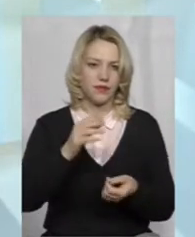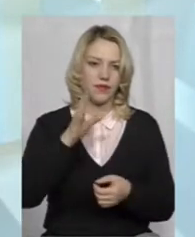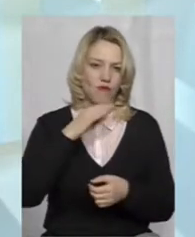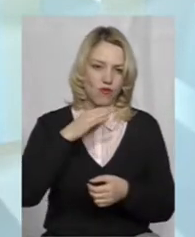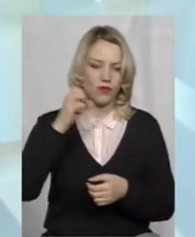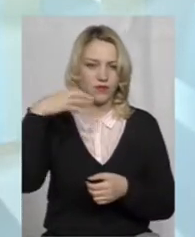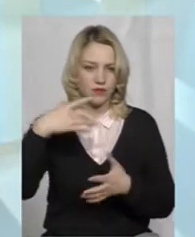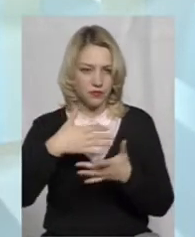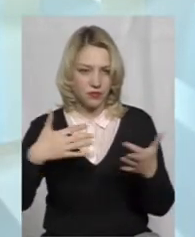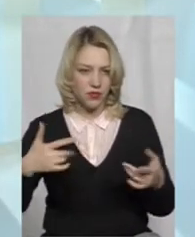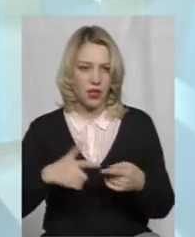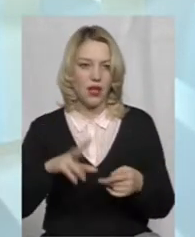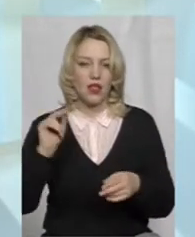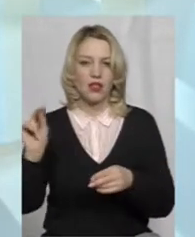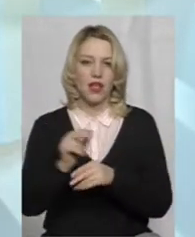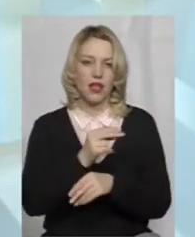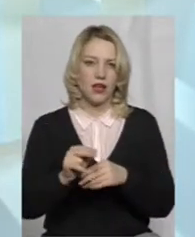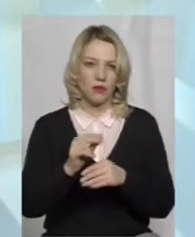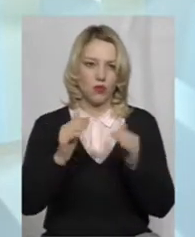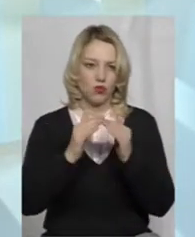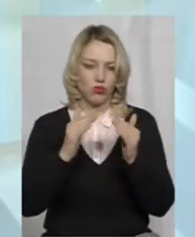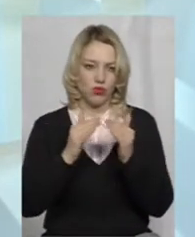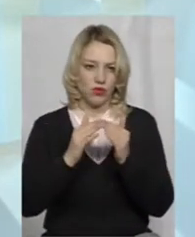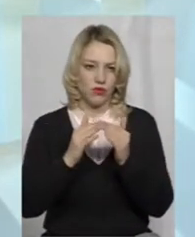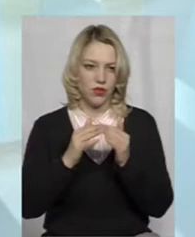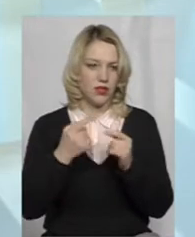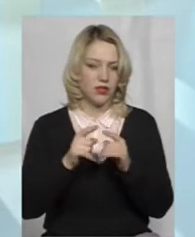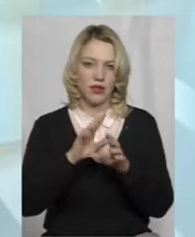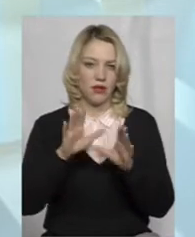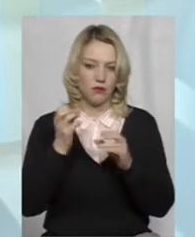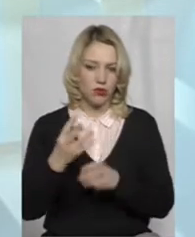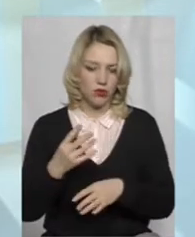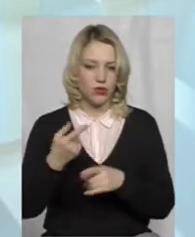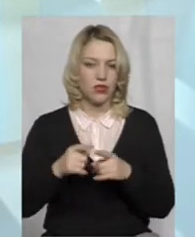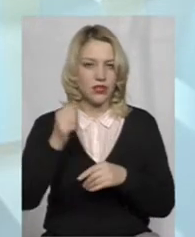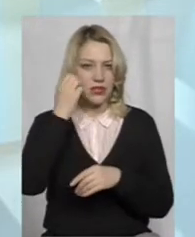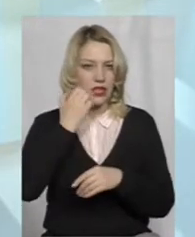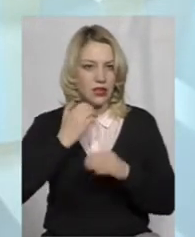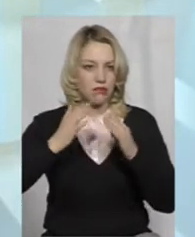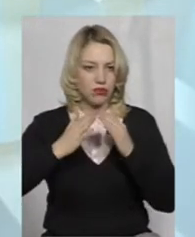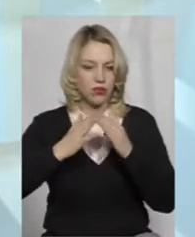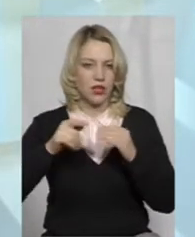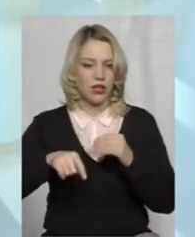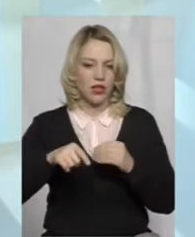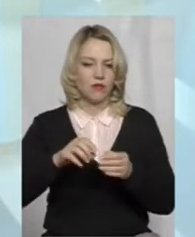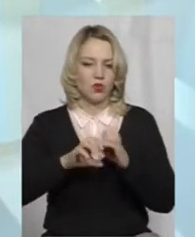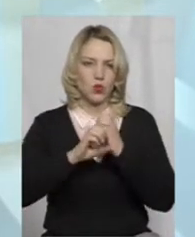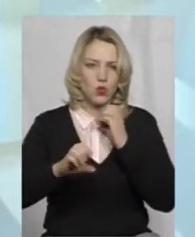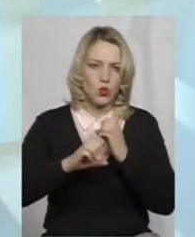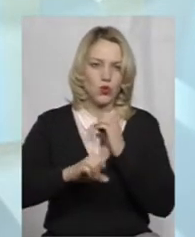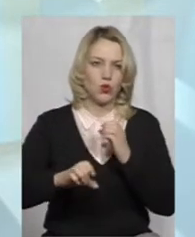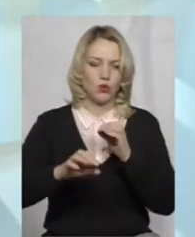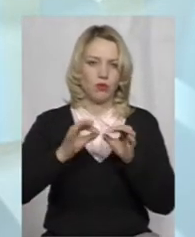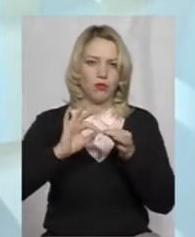на поточний ремонт будівлі, все не так просто, будівля дуже стара, комунікації, труби,